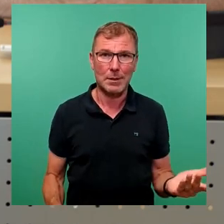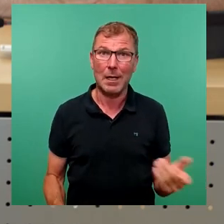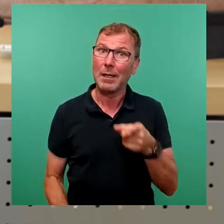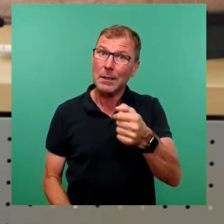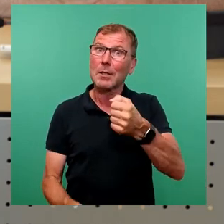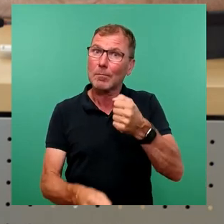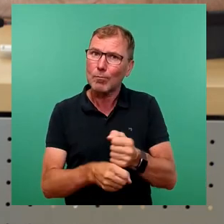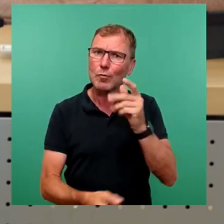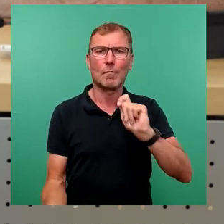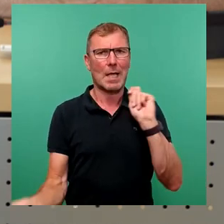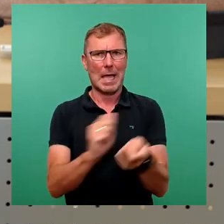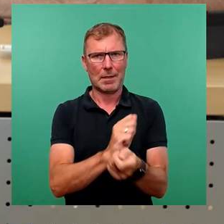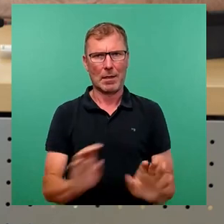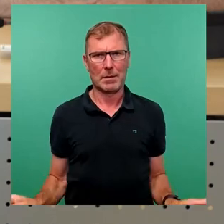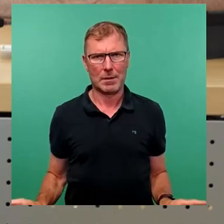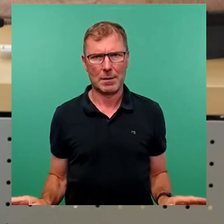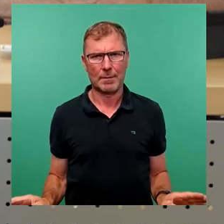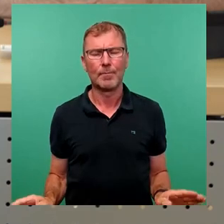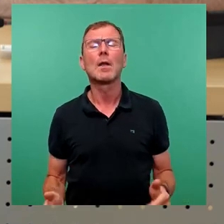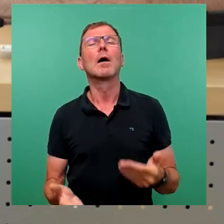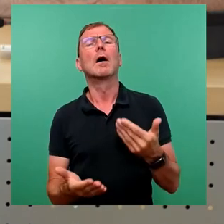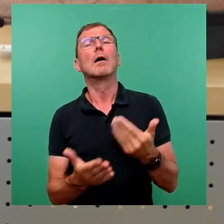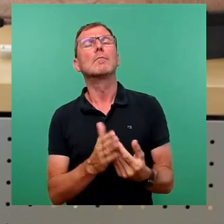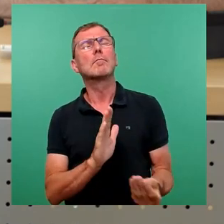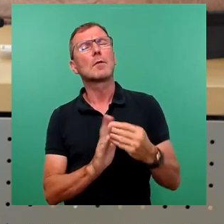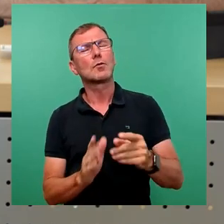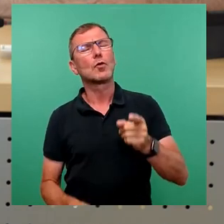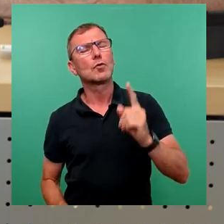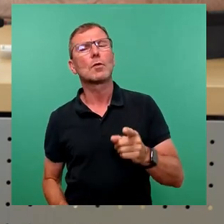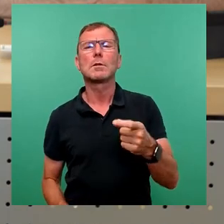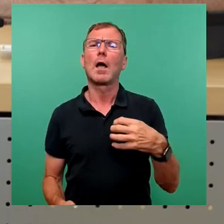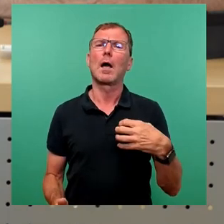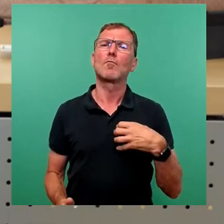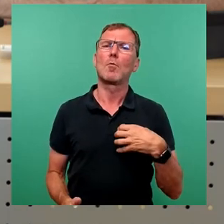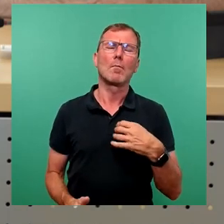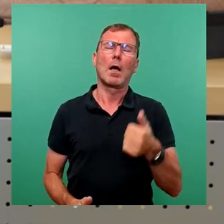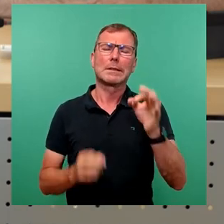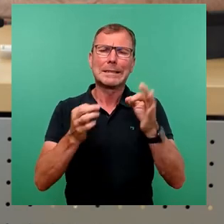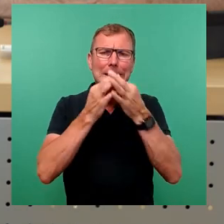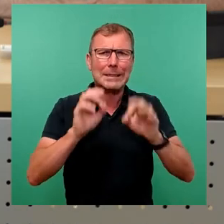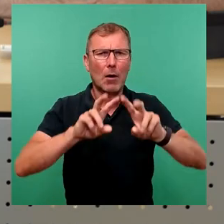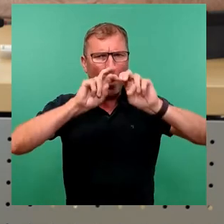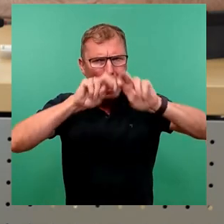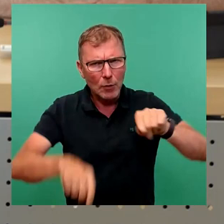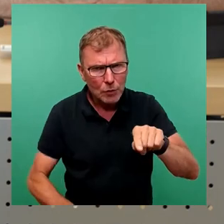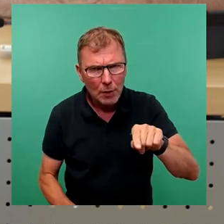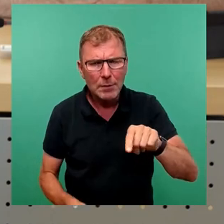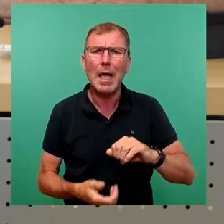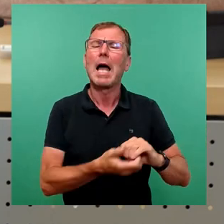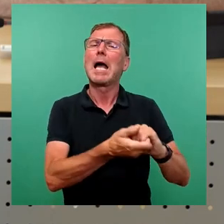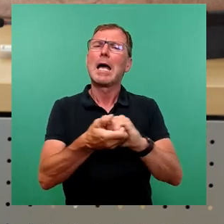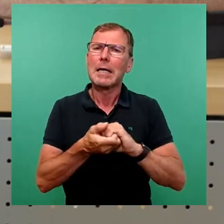ändern. Dazu sollen zunächst die Probleme genauer analysiert werden und eine gemeinsame